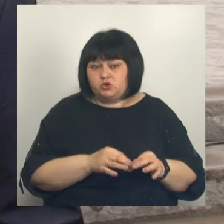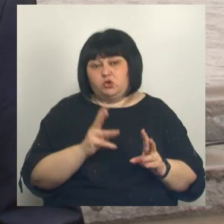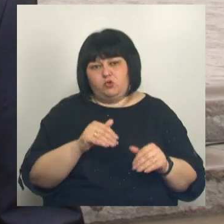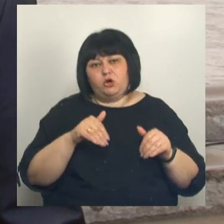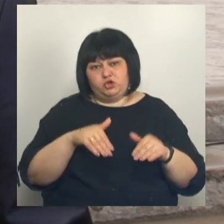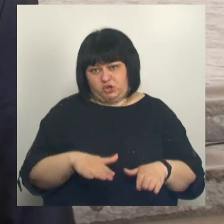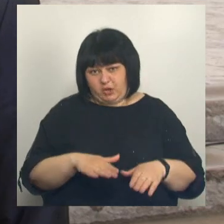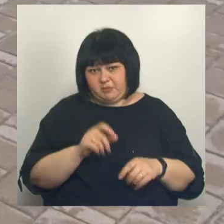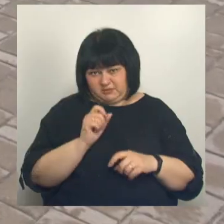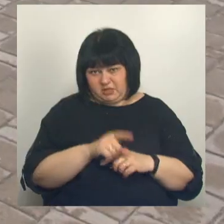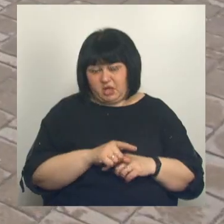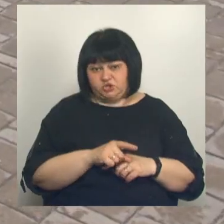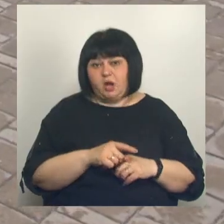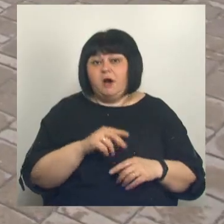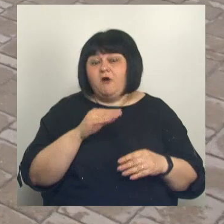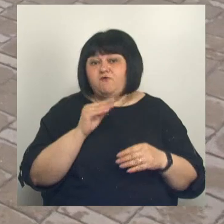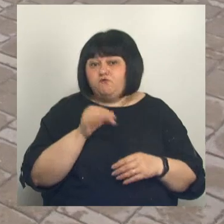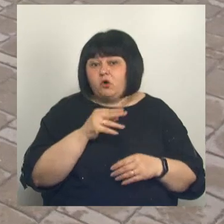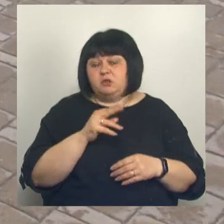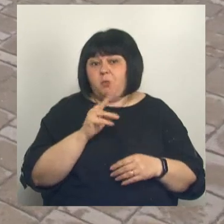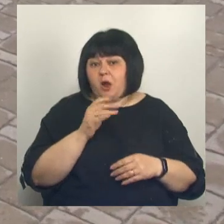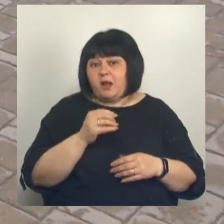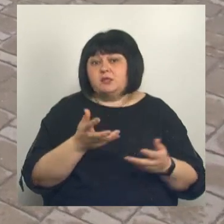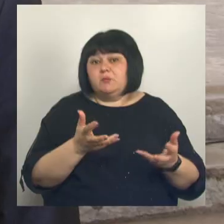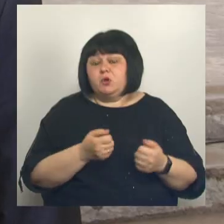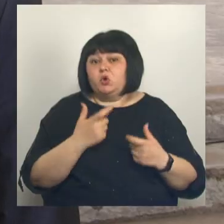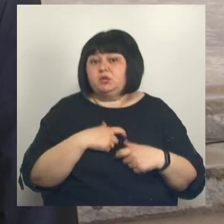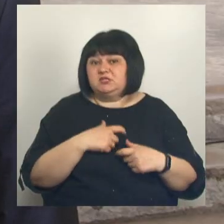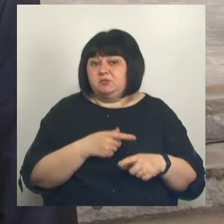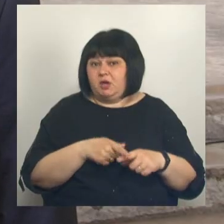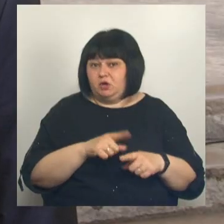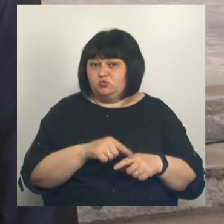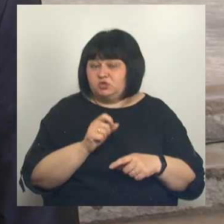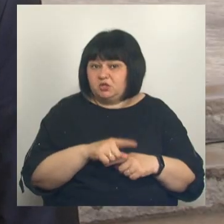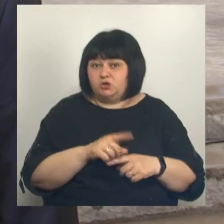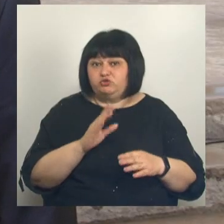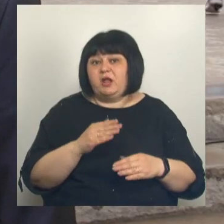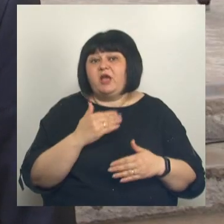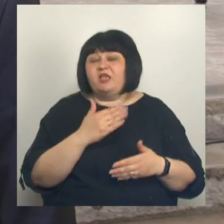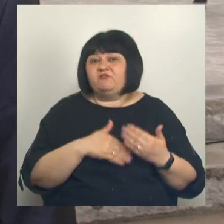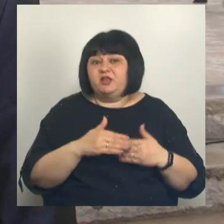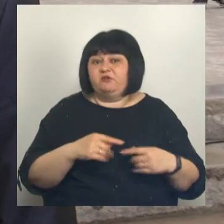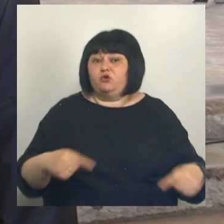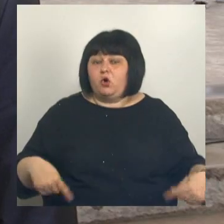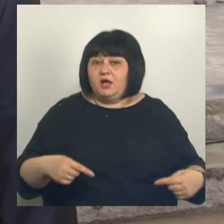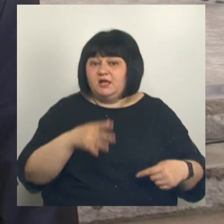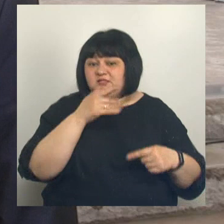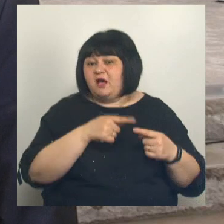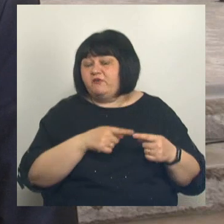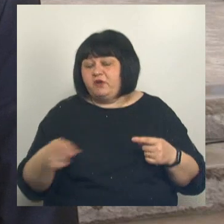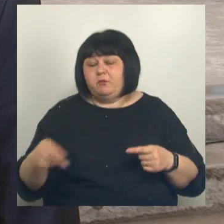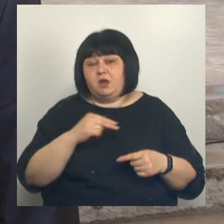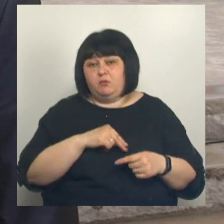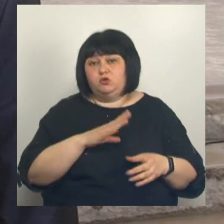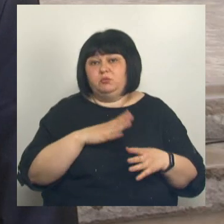решаемая задача. Как раз фонд «Поколение» берет на себя вот эту функцию. Для инвалидов-колясочников уже за время работы фонда «Поколение»